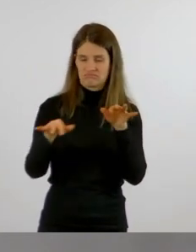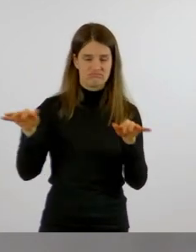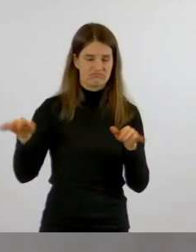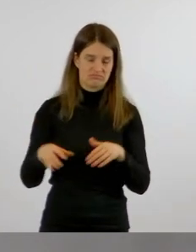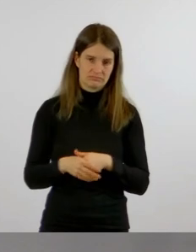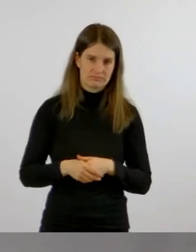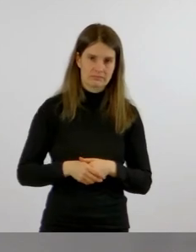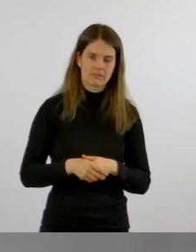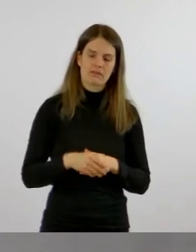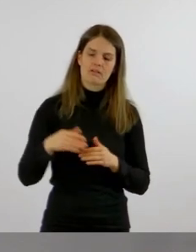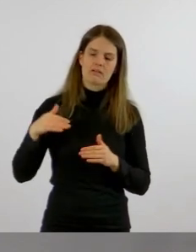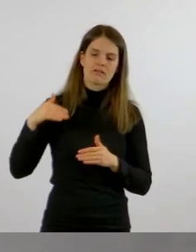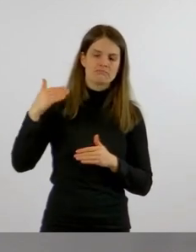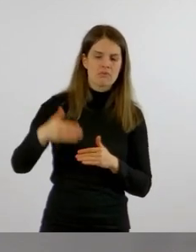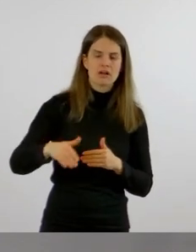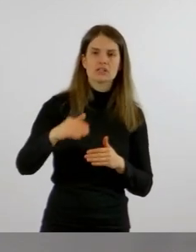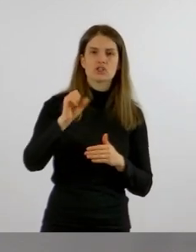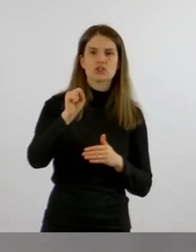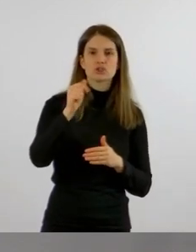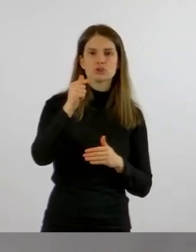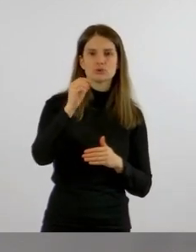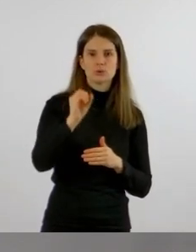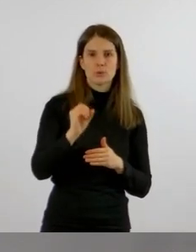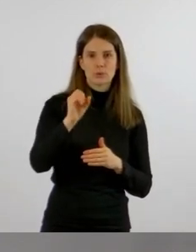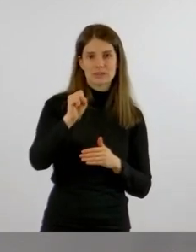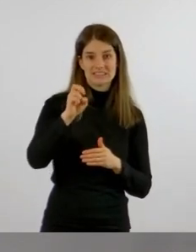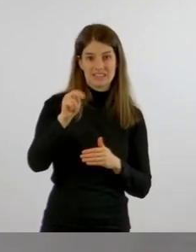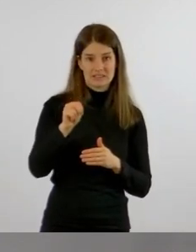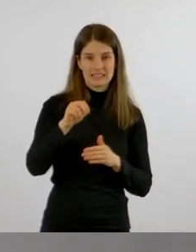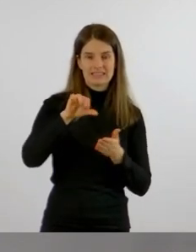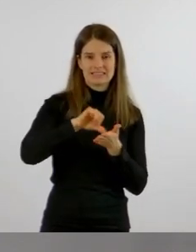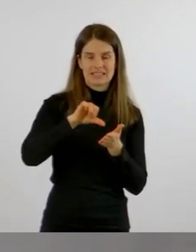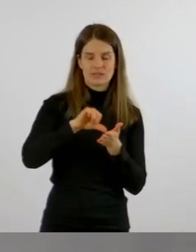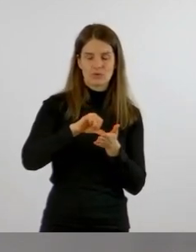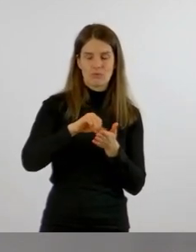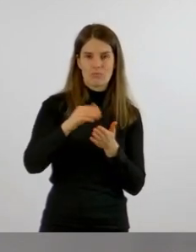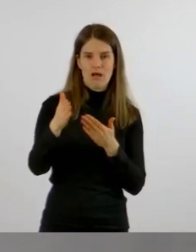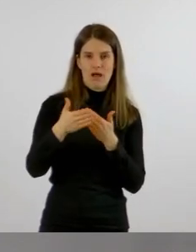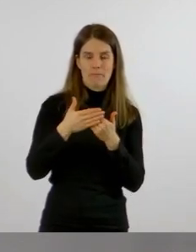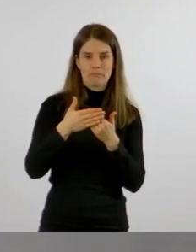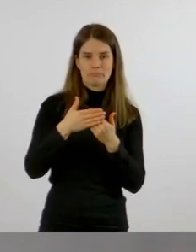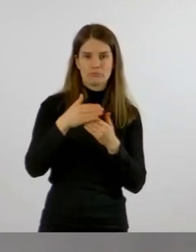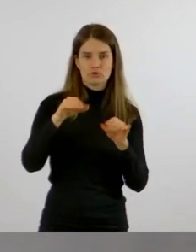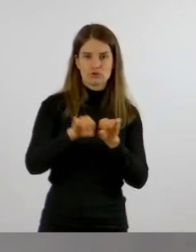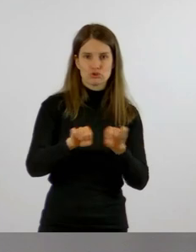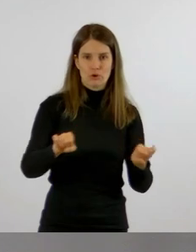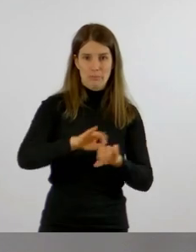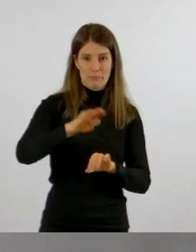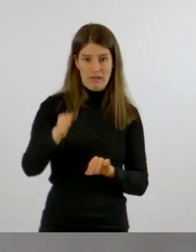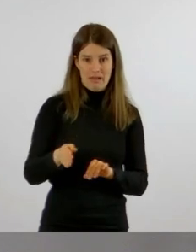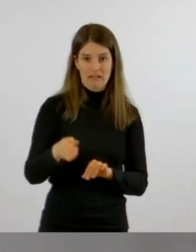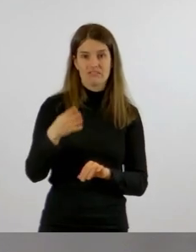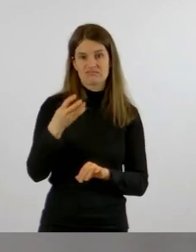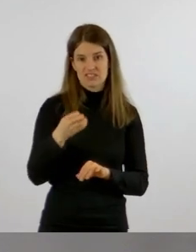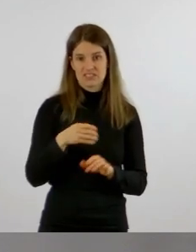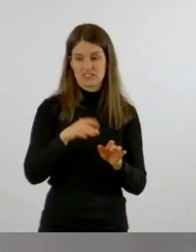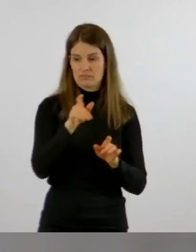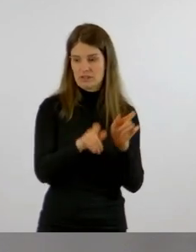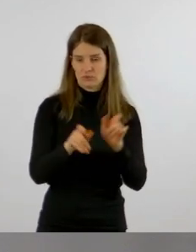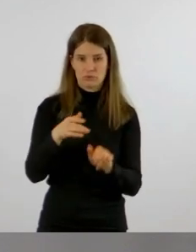ist in Stößen, das Seniorenzentrum am Stockberg. Dort haben wir bereits 40 nachgewiesene